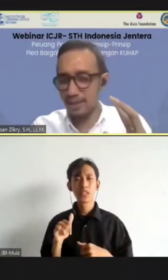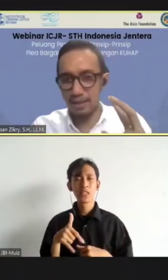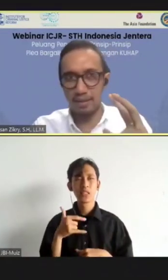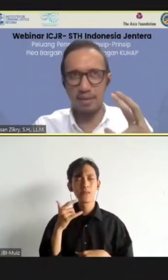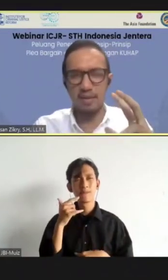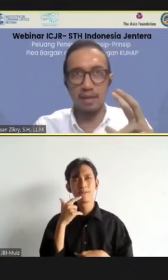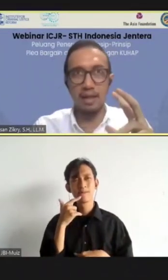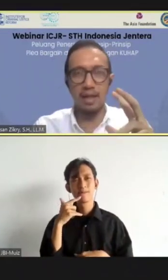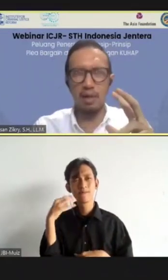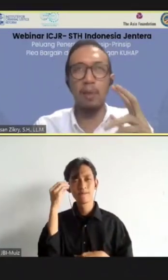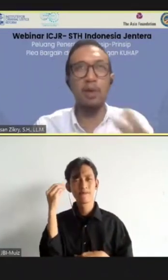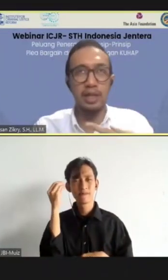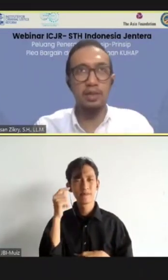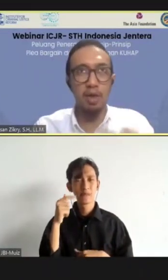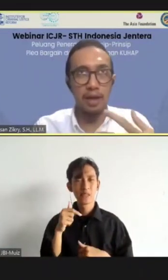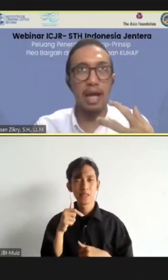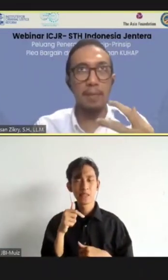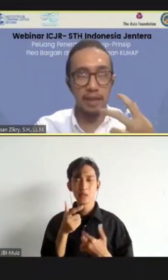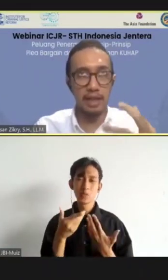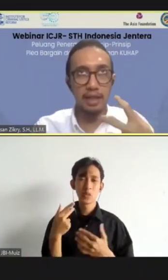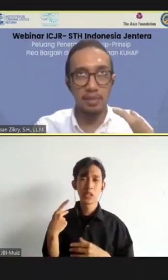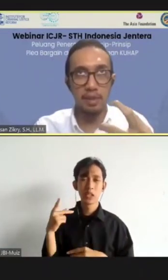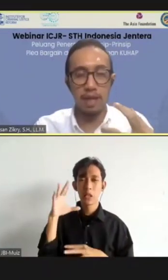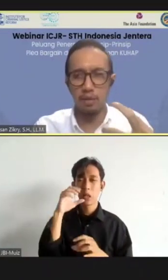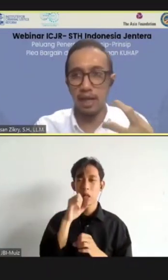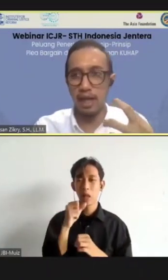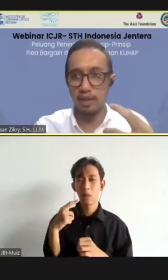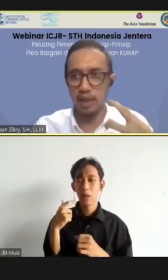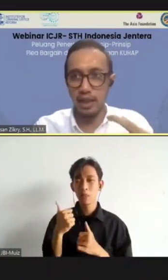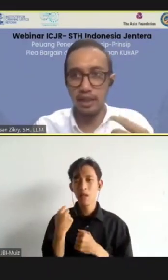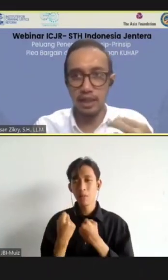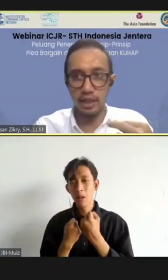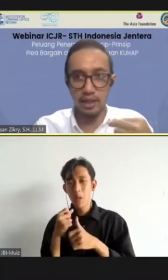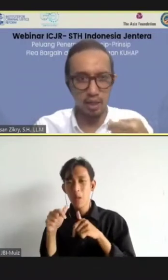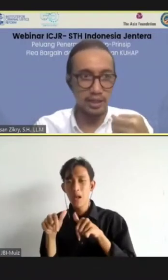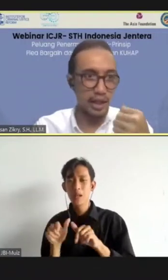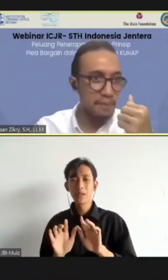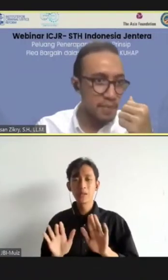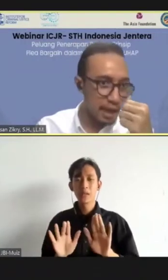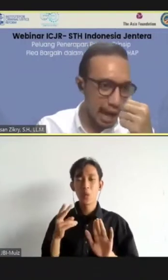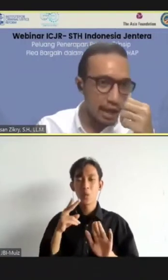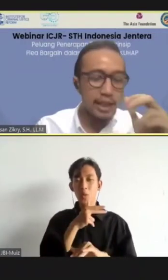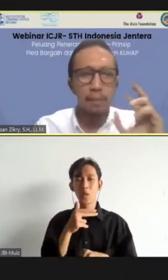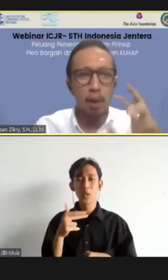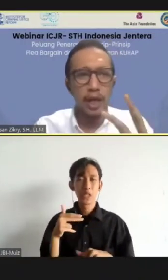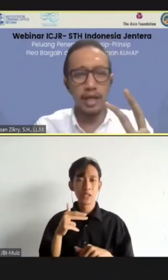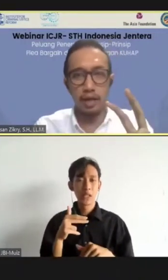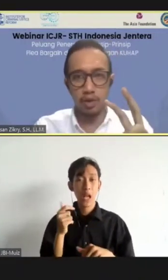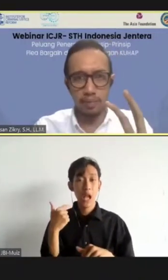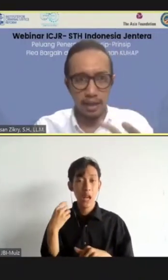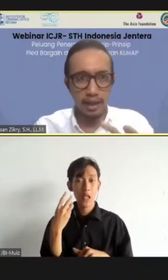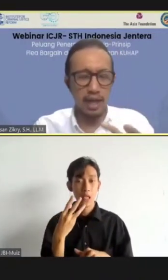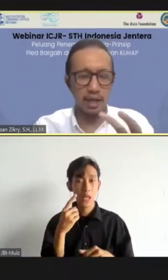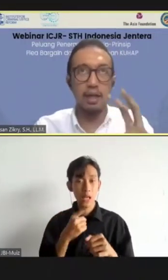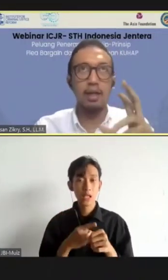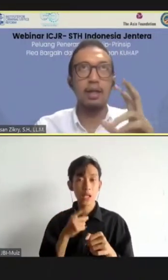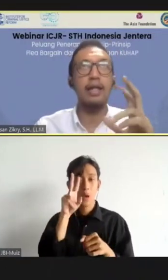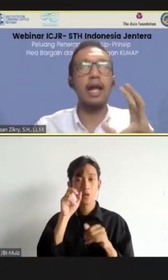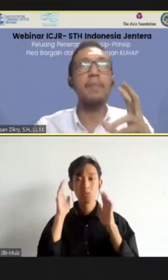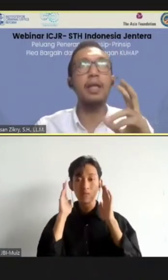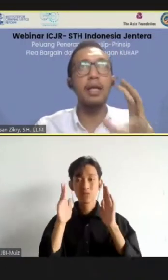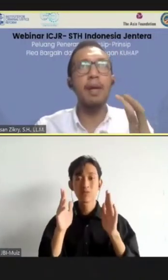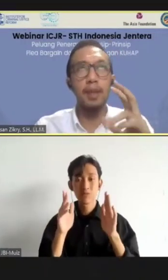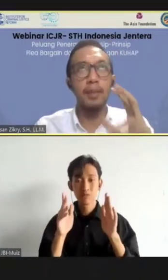skeptis walaupun kita juga berharap apakah kita bisa melakukan hal seperti ini di Indonesia. Ada tiga poin yang harus diperhatikan